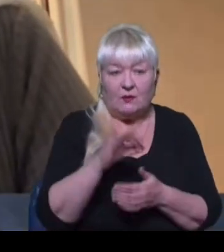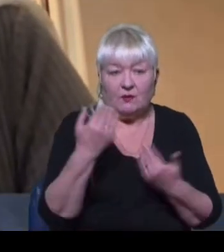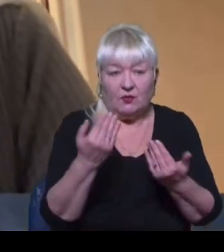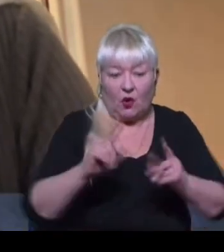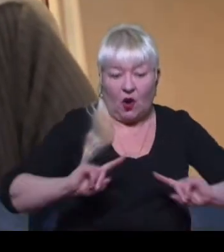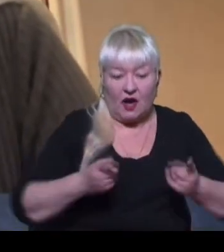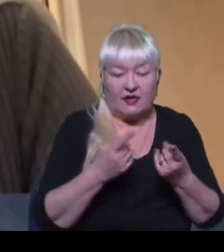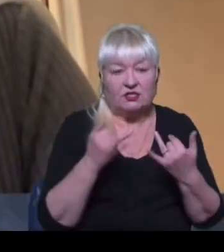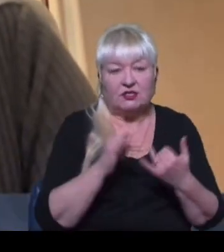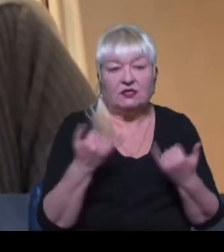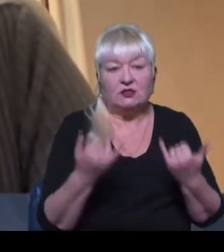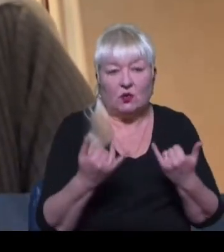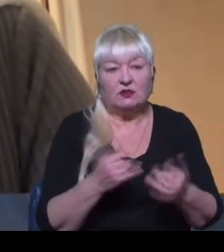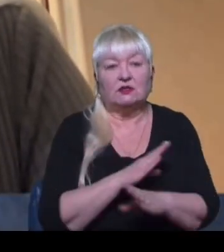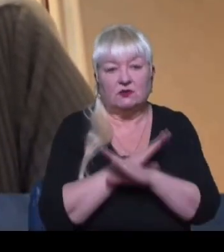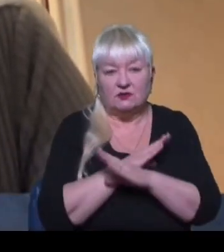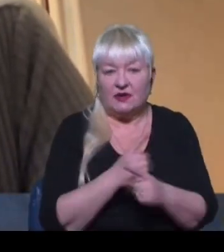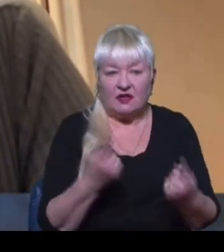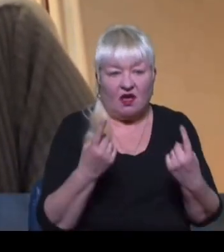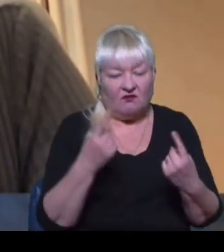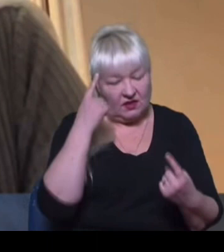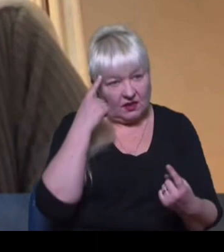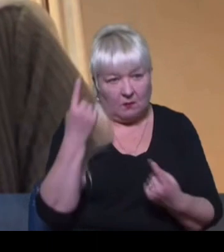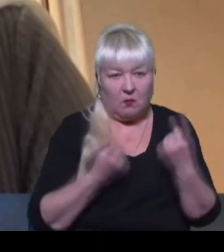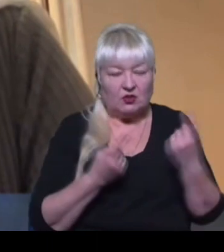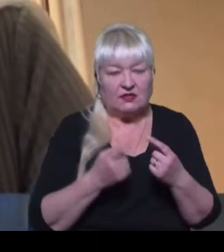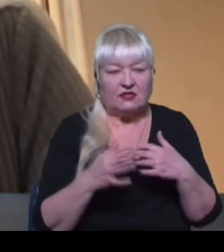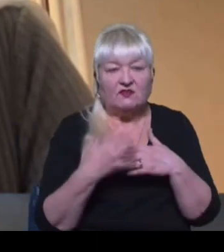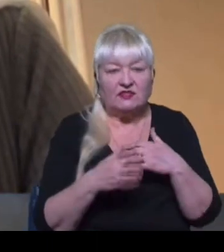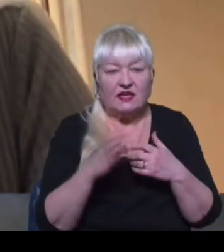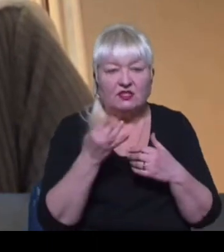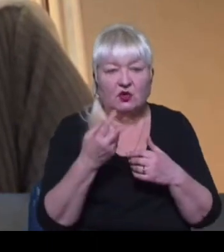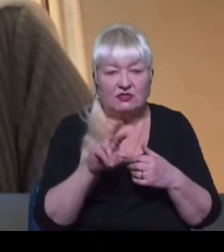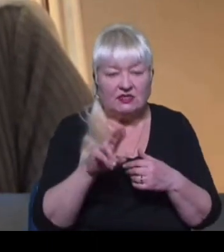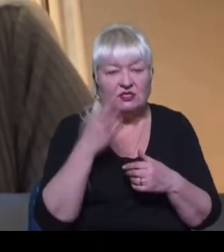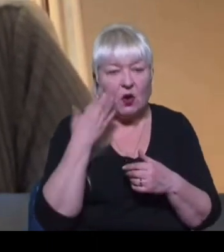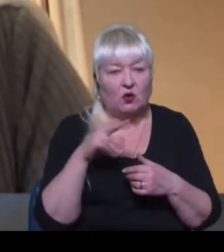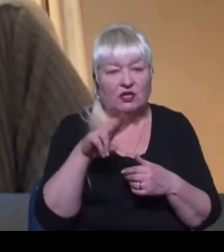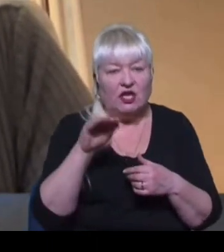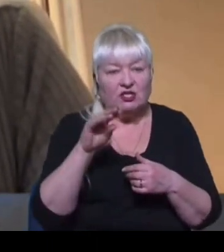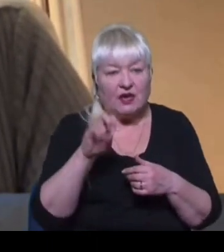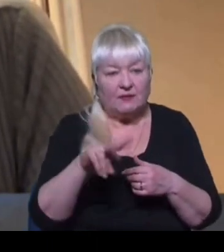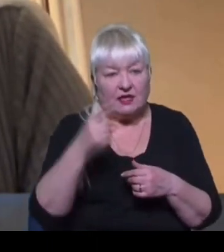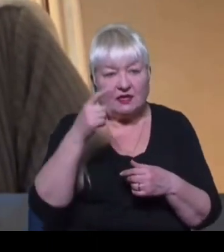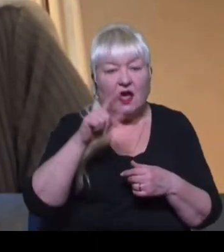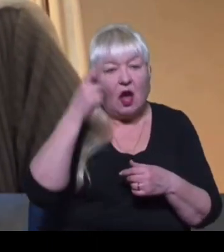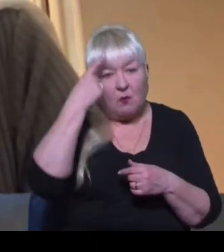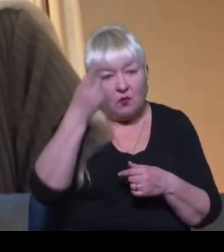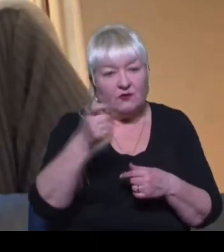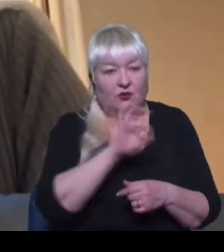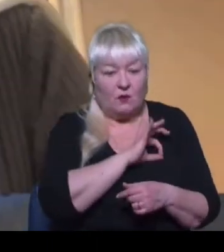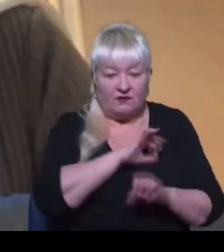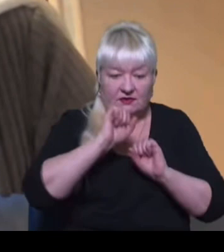сьогоднішню смерть – велике потрясіння. Середини січня, коли Джеміль Ага повідомив адвокатам, що він в критичному